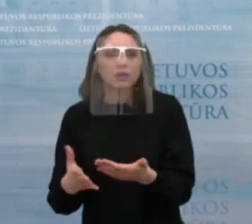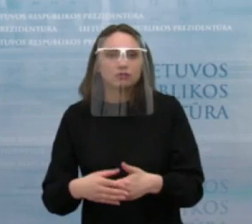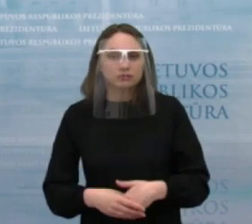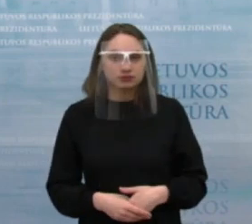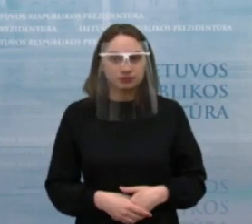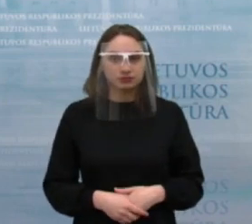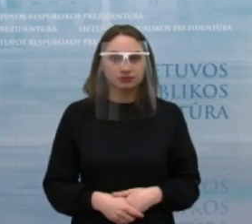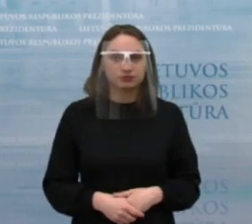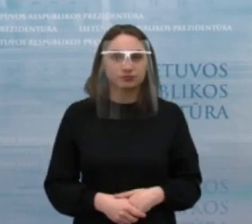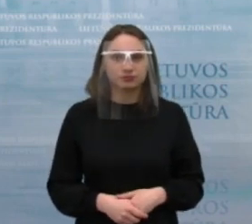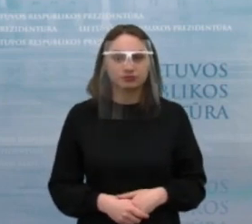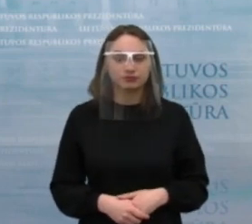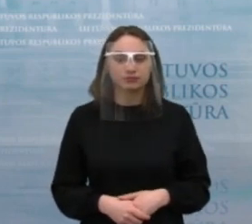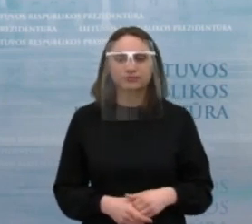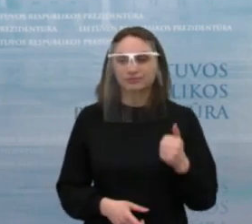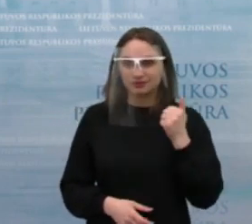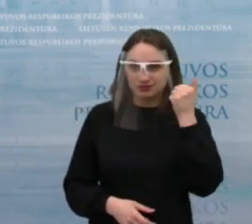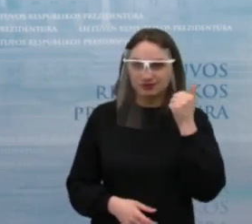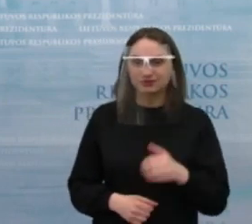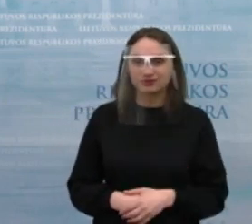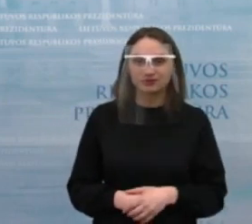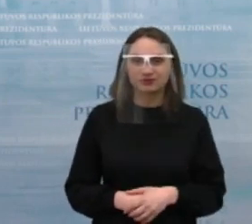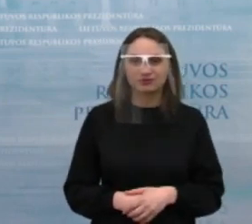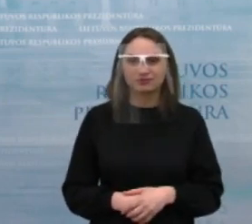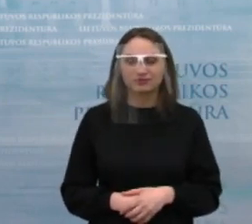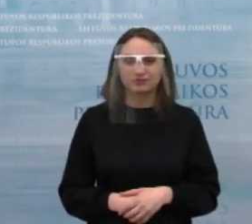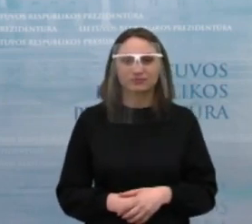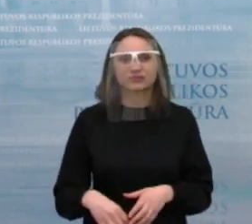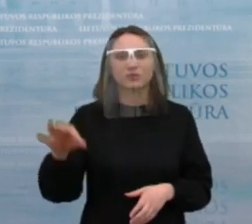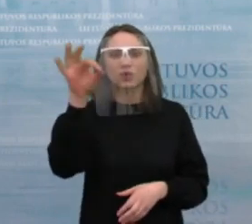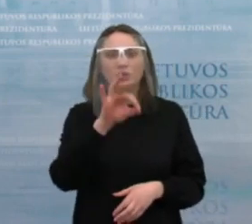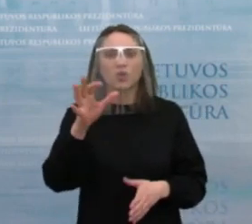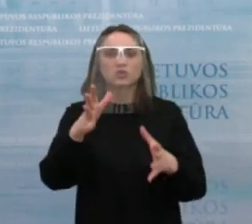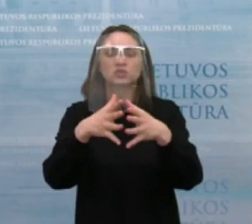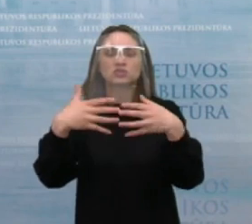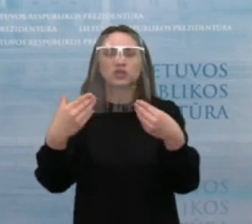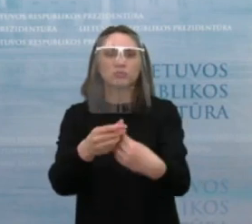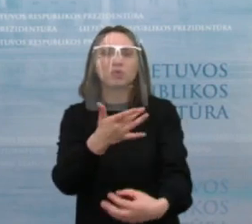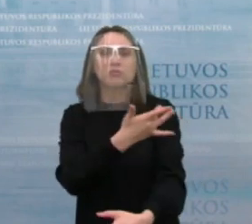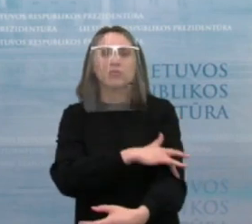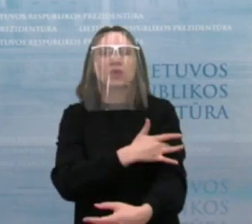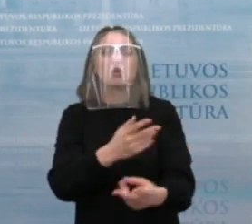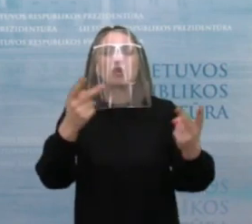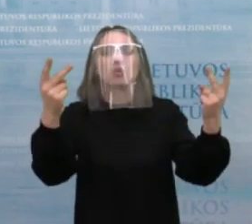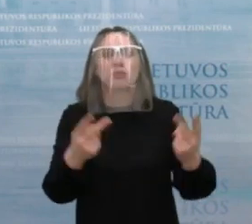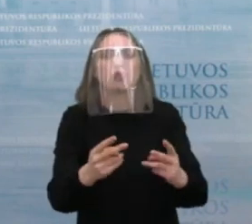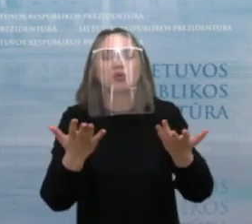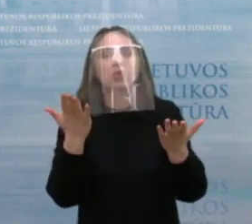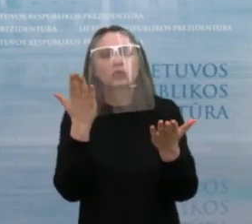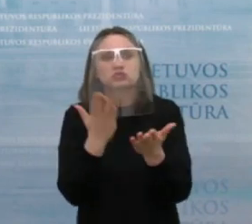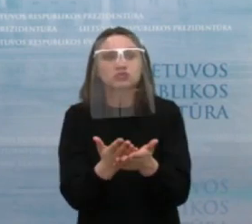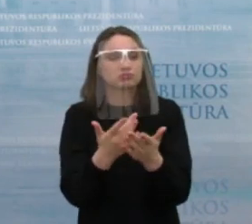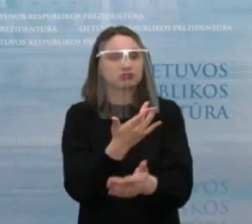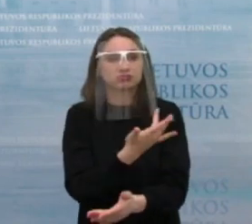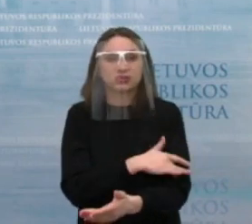įmažinti. Ačiū. Tai dėl poreikio šeimo mes turime tikrai pakankamai daug paslaugų,